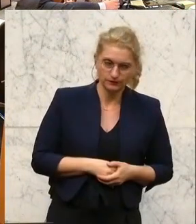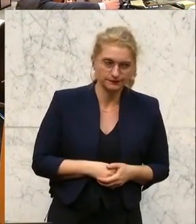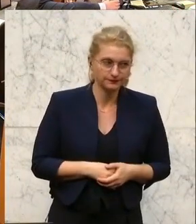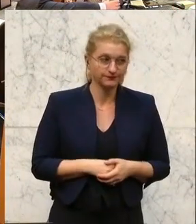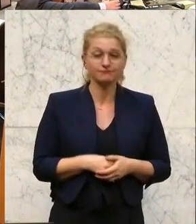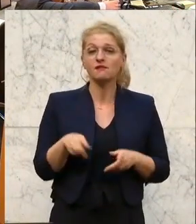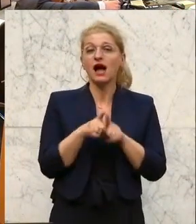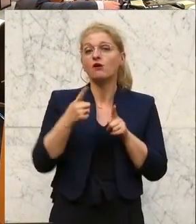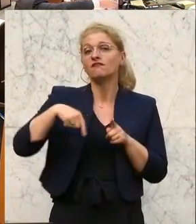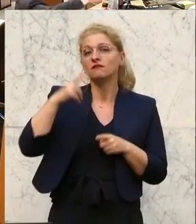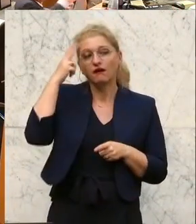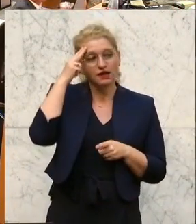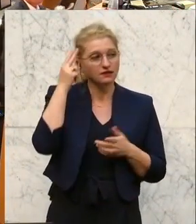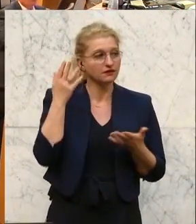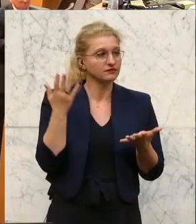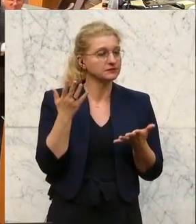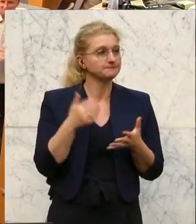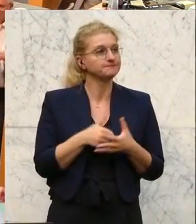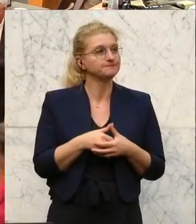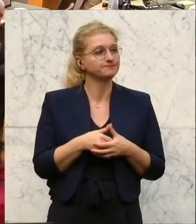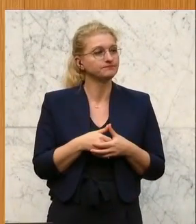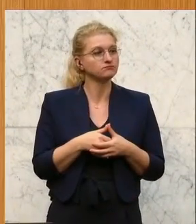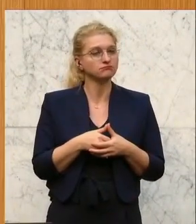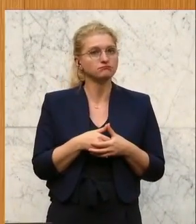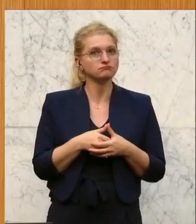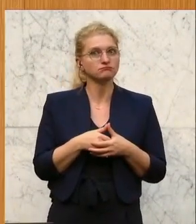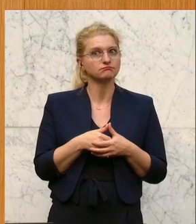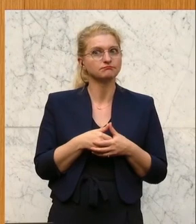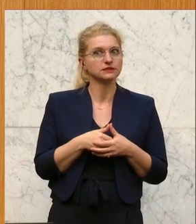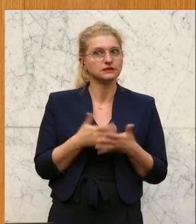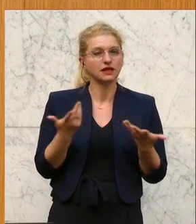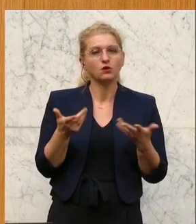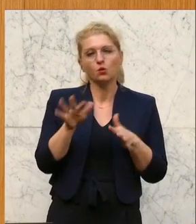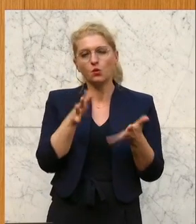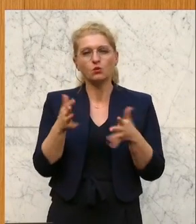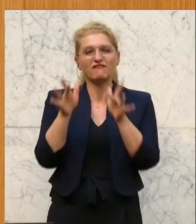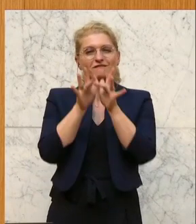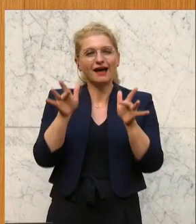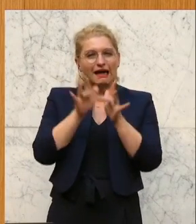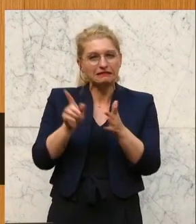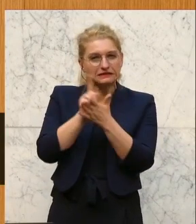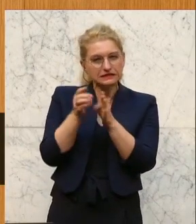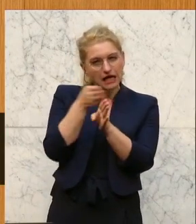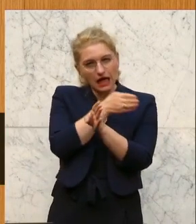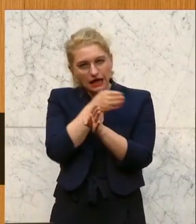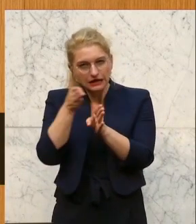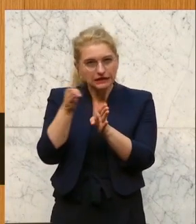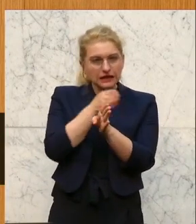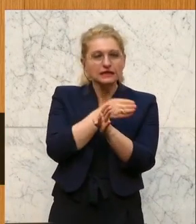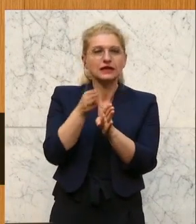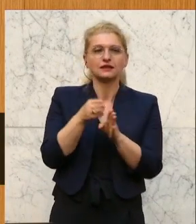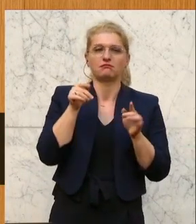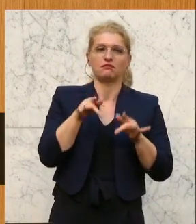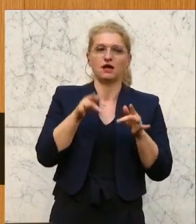auch alle das große Aufgebaren um die Weihnachtszeit, wenn hier im ORF Licht ins